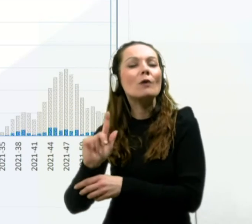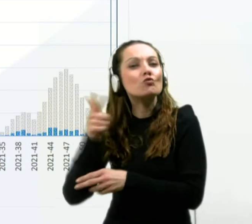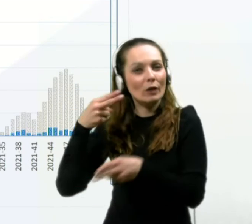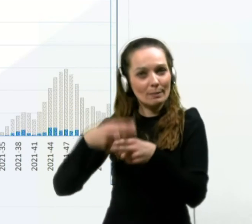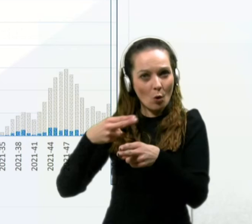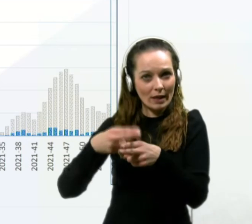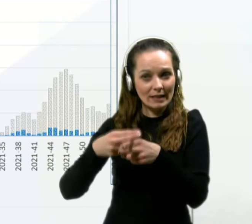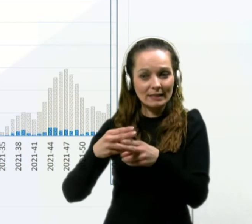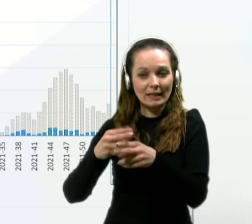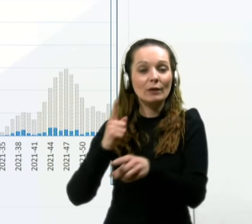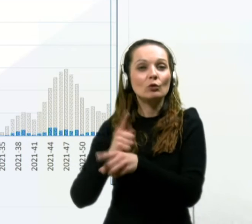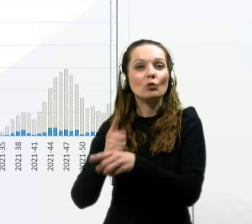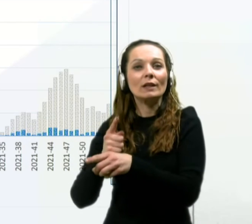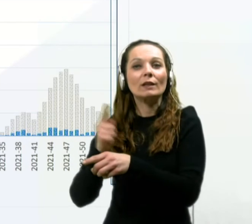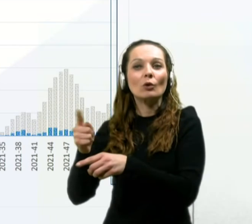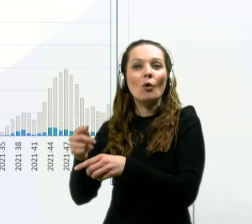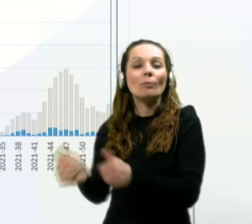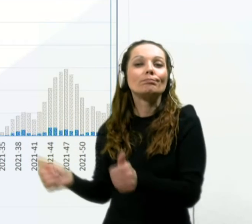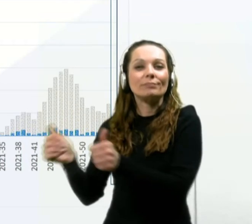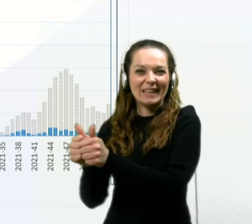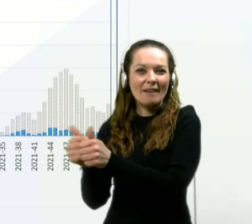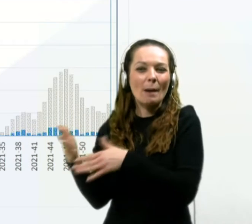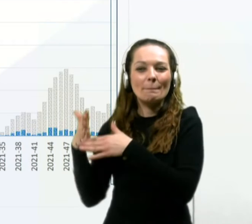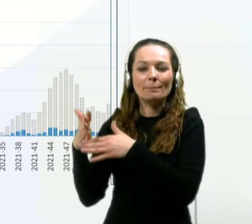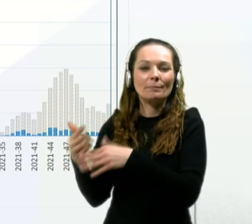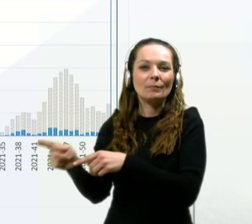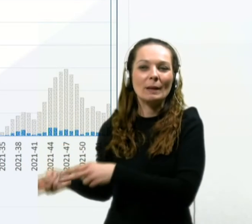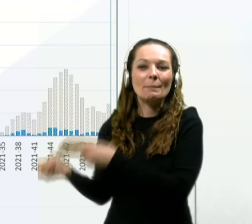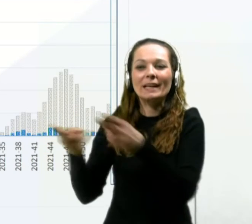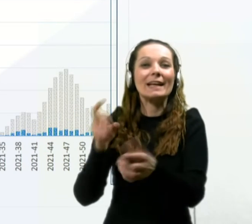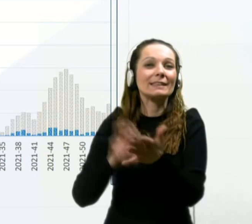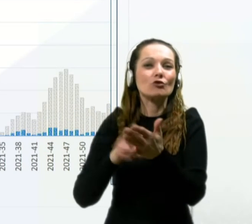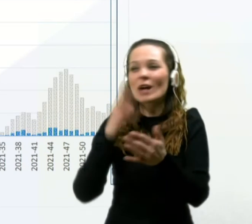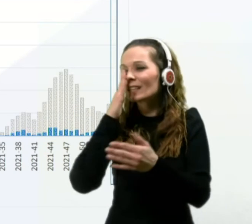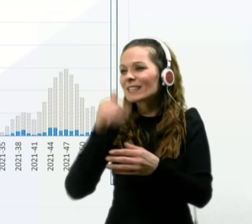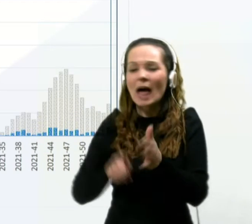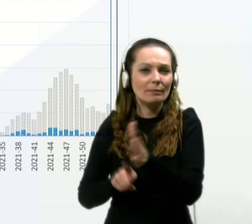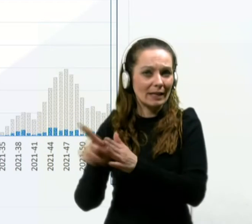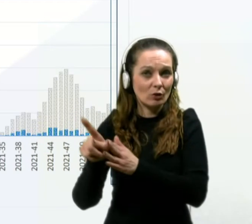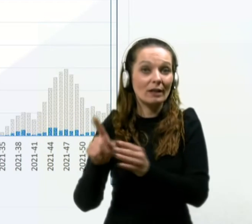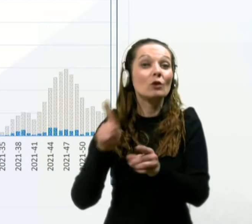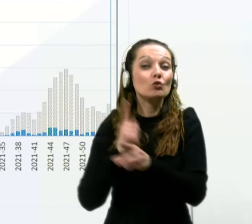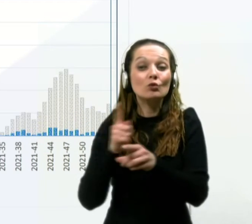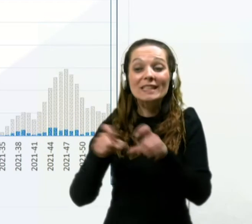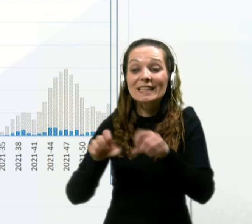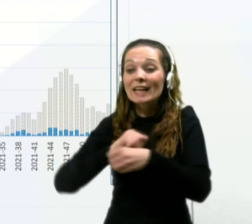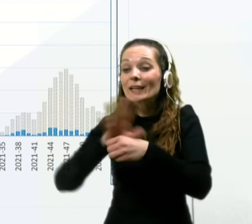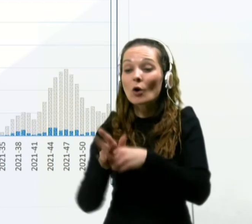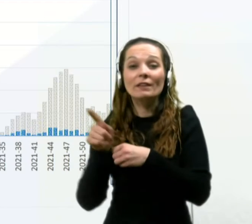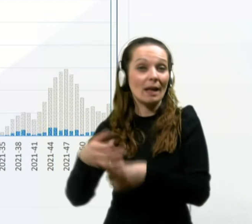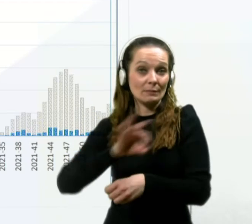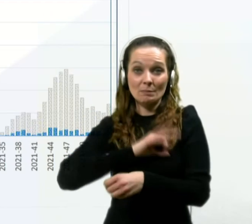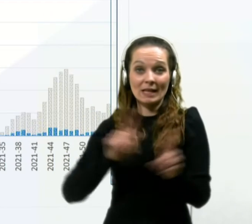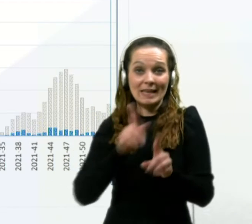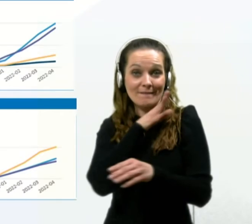bolezni, ki doprinesejo tudi k nažalost, slabemu izidu pa vendar le, zaradi COVID-a, teh smrti ni